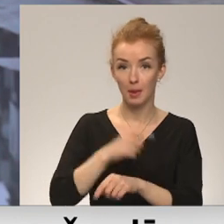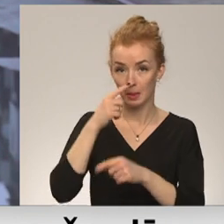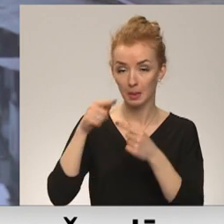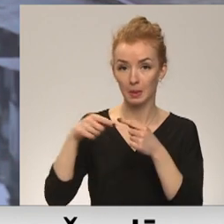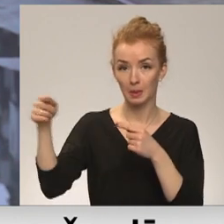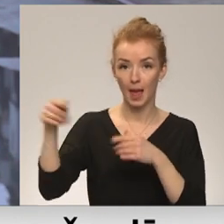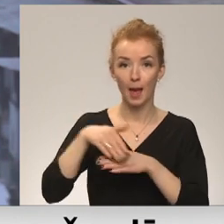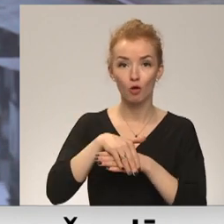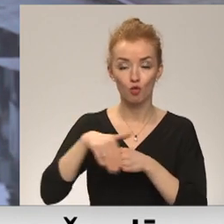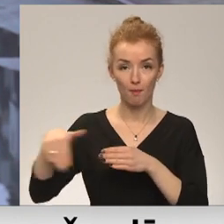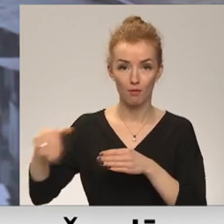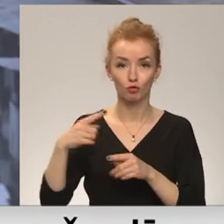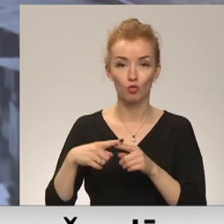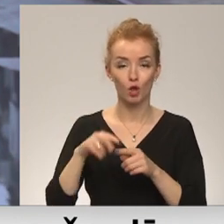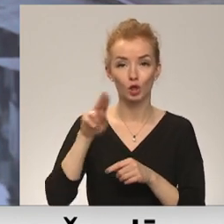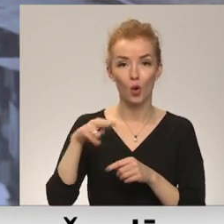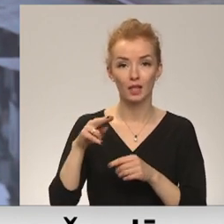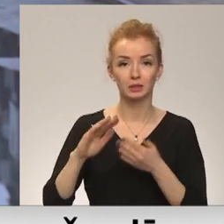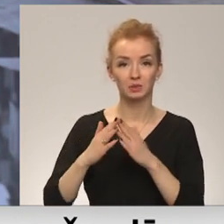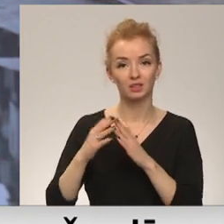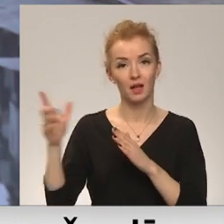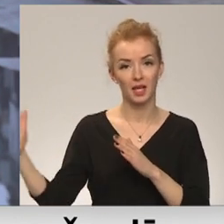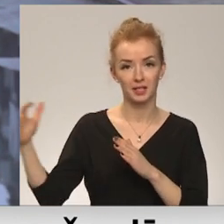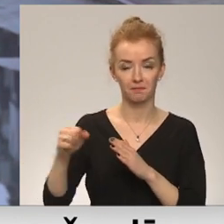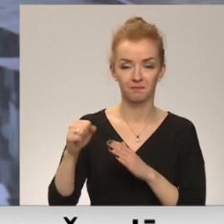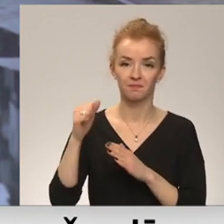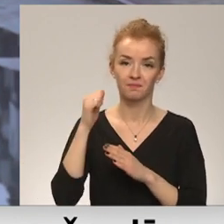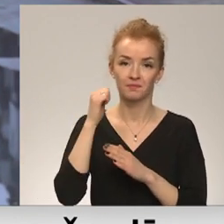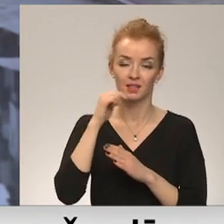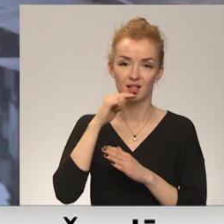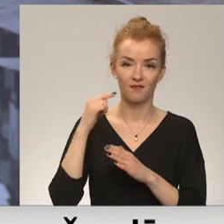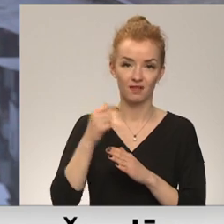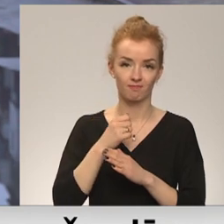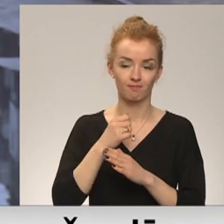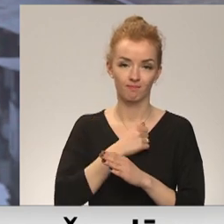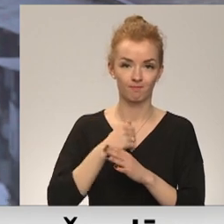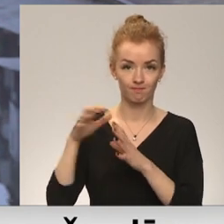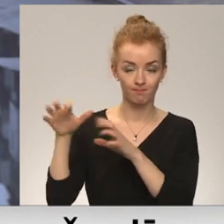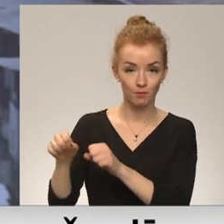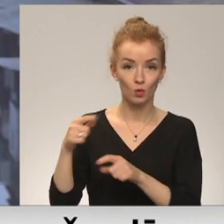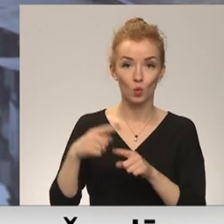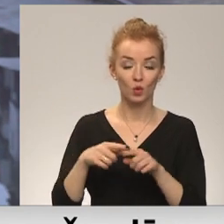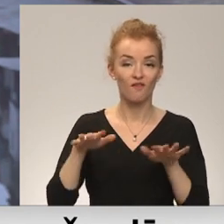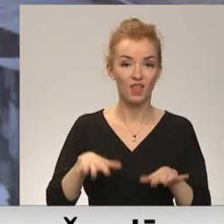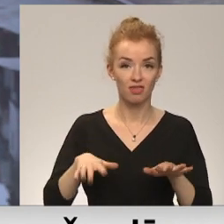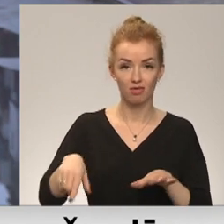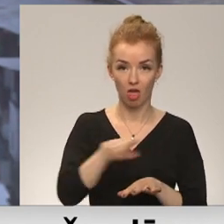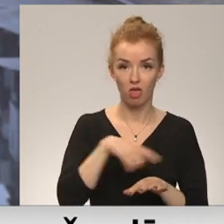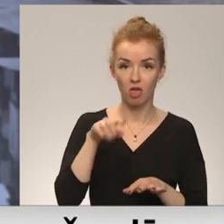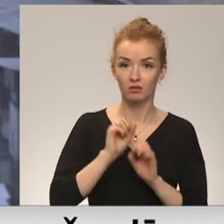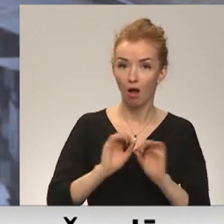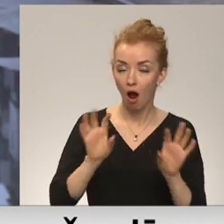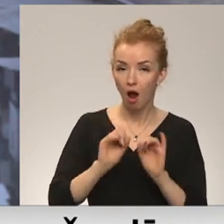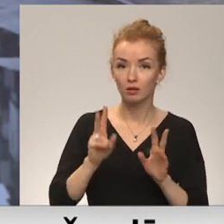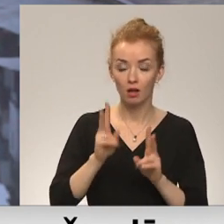kontaktlīnija un Doņetskas pilsēt, ko kontrolē prokremliskie separātisti. Arī šeit saka vietēji pēdējās pāršdienās